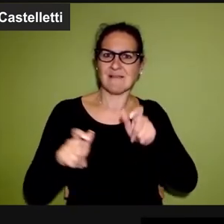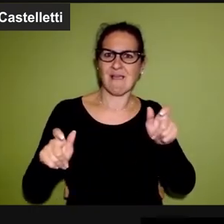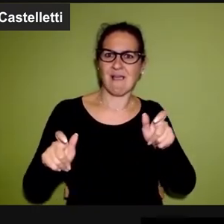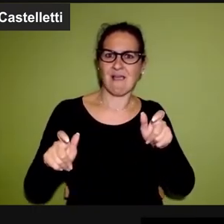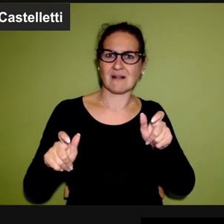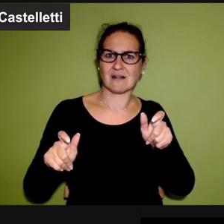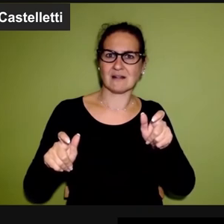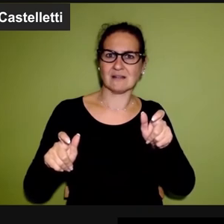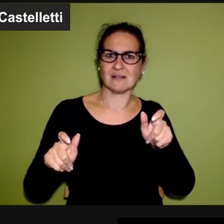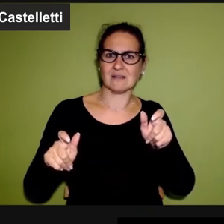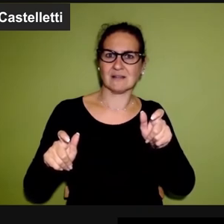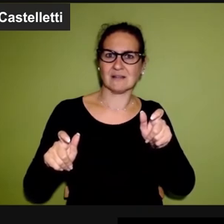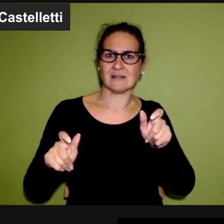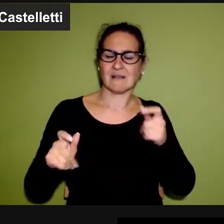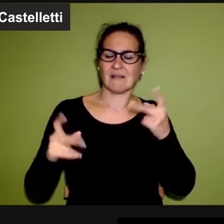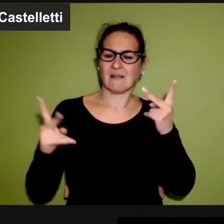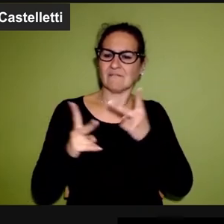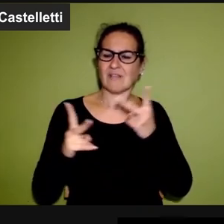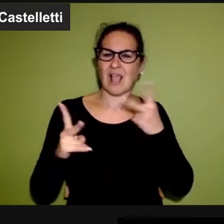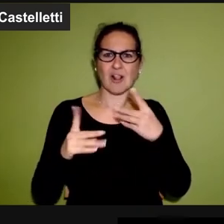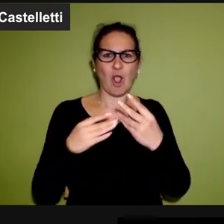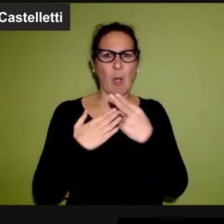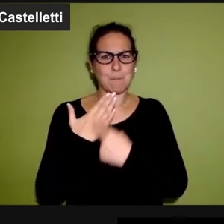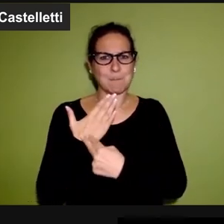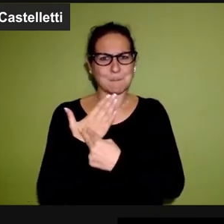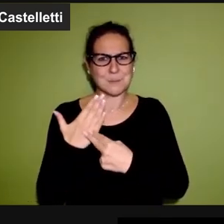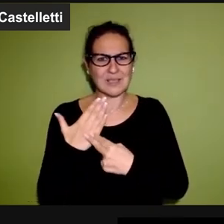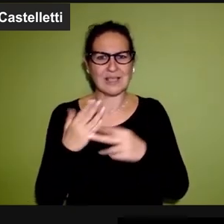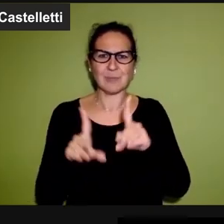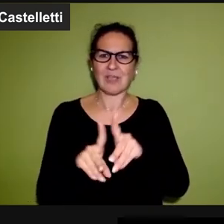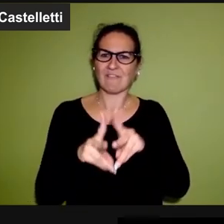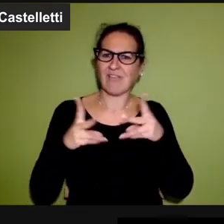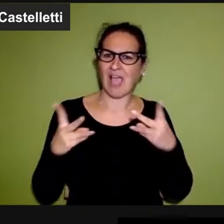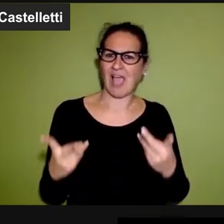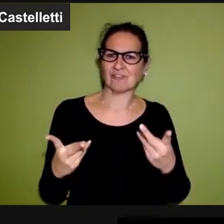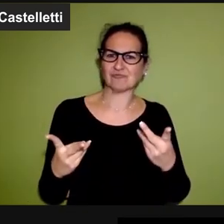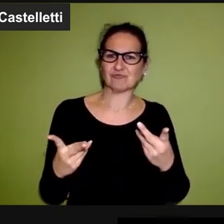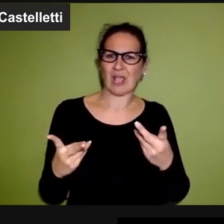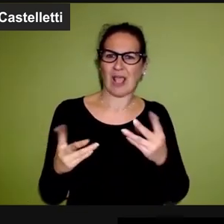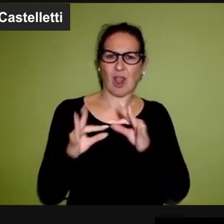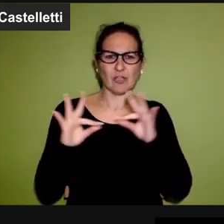cristiani, con grande citazioni anche bibliche, evangeliche.